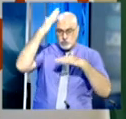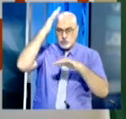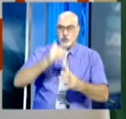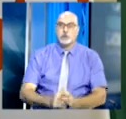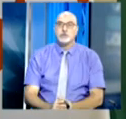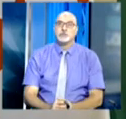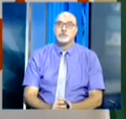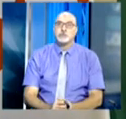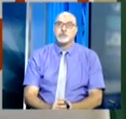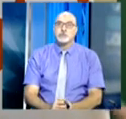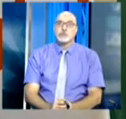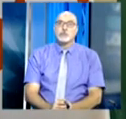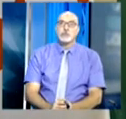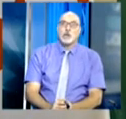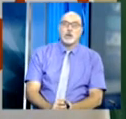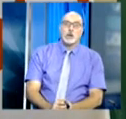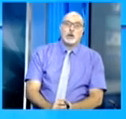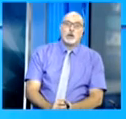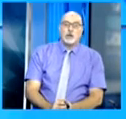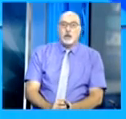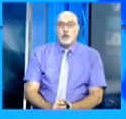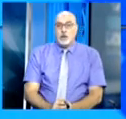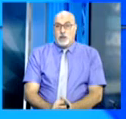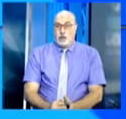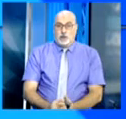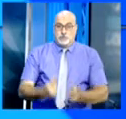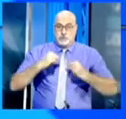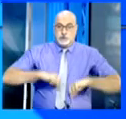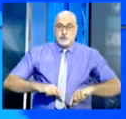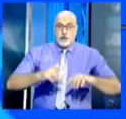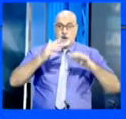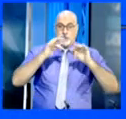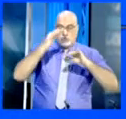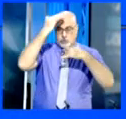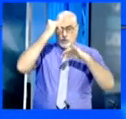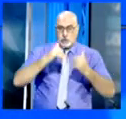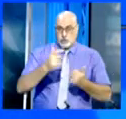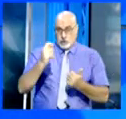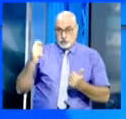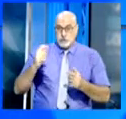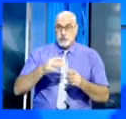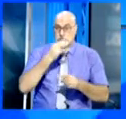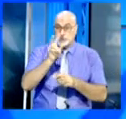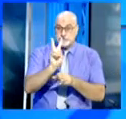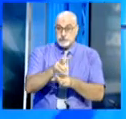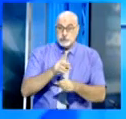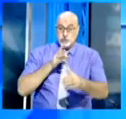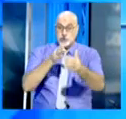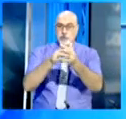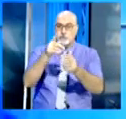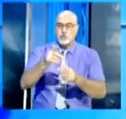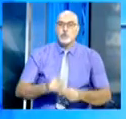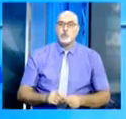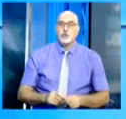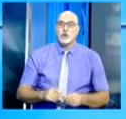وفي هذا السياق أكد أحمد عطاف أن زيارته تهدف أساسا إلى تأكيد التزام الجزائر